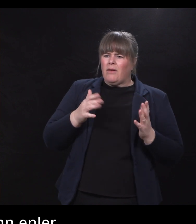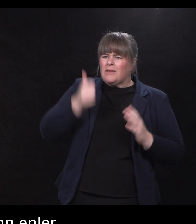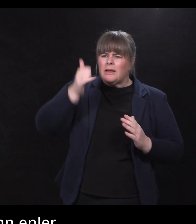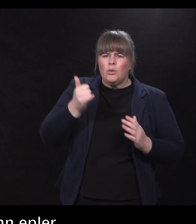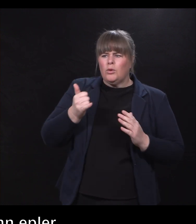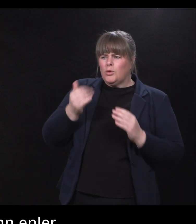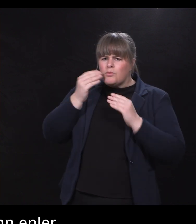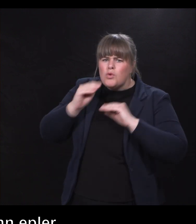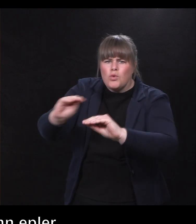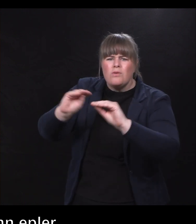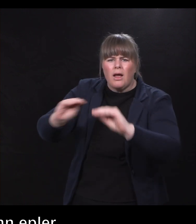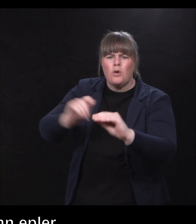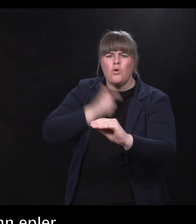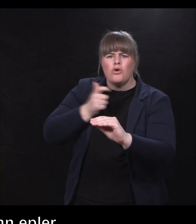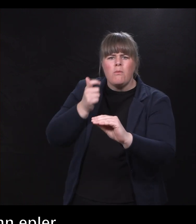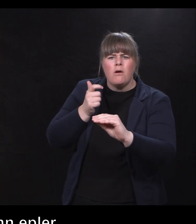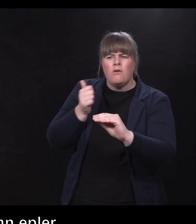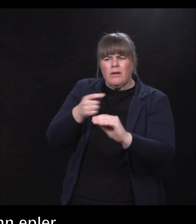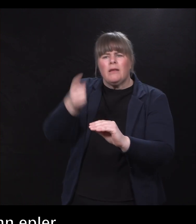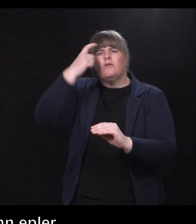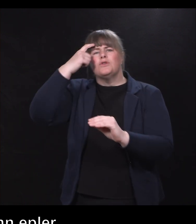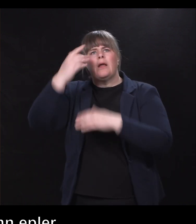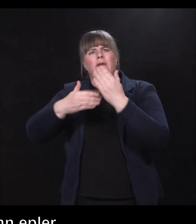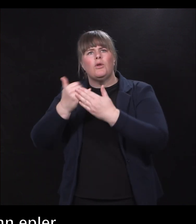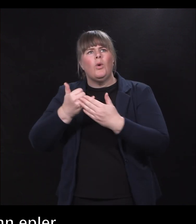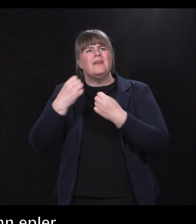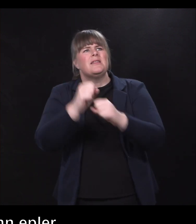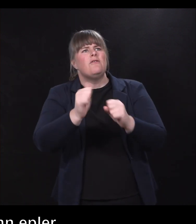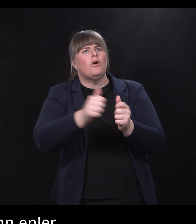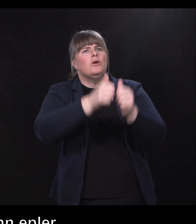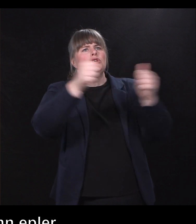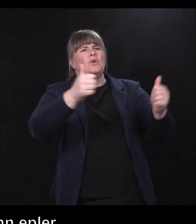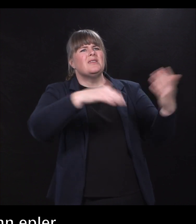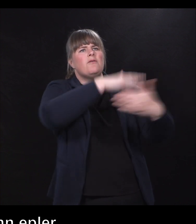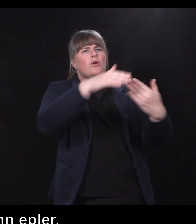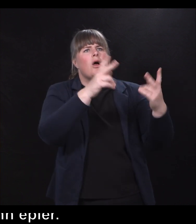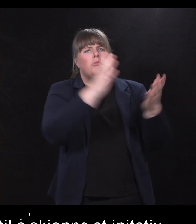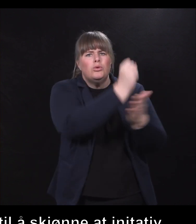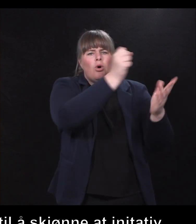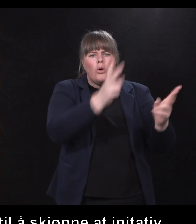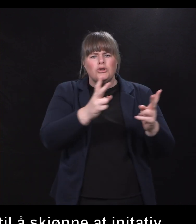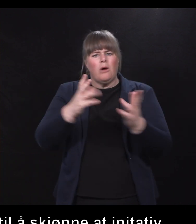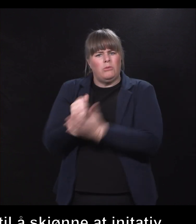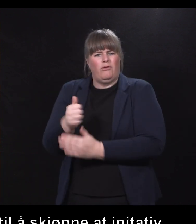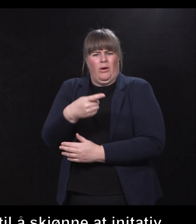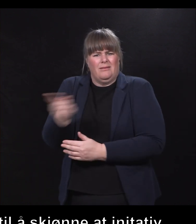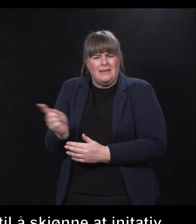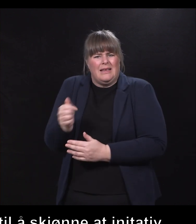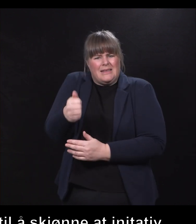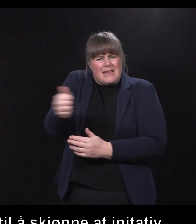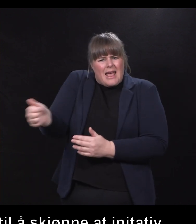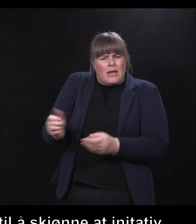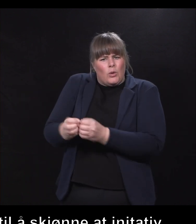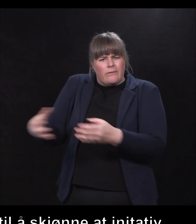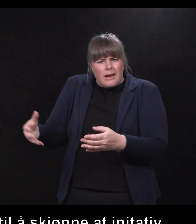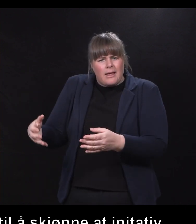å skjønne at initiativ for noe større i samfunnet også er et initiativ for deres egen utvikling. Og det handler om at ved